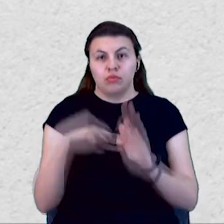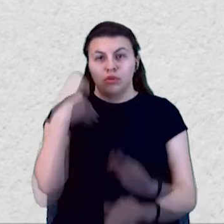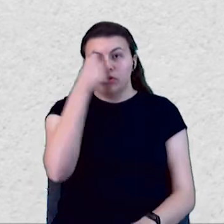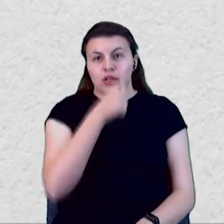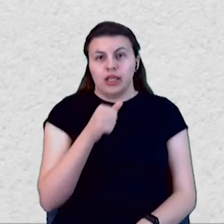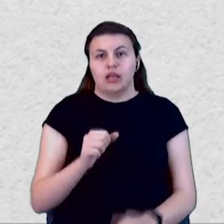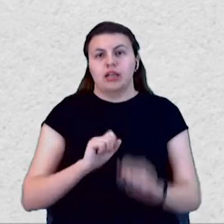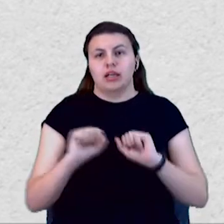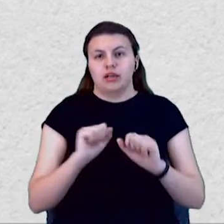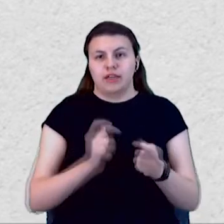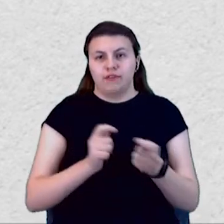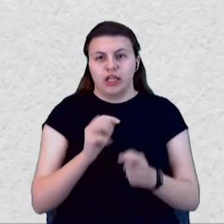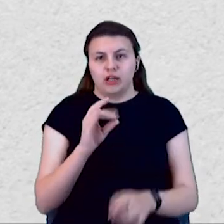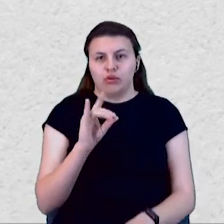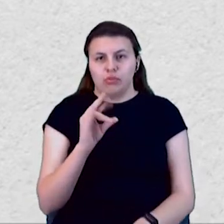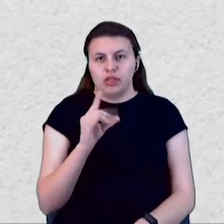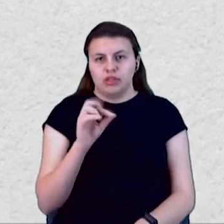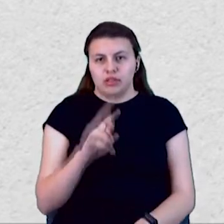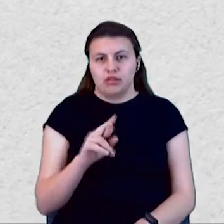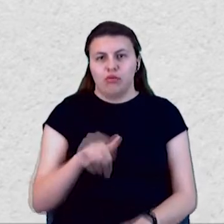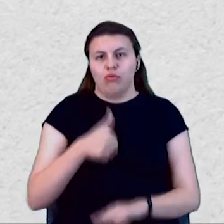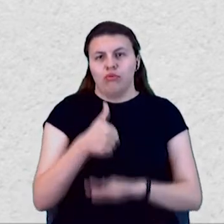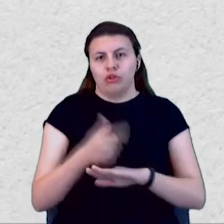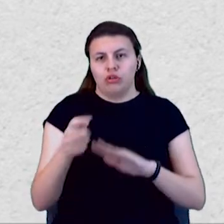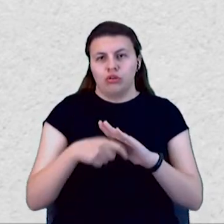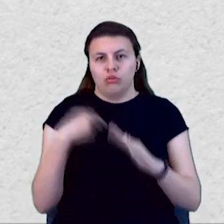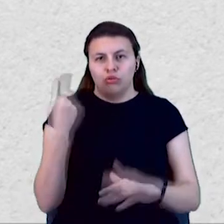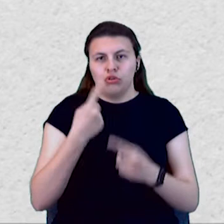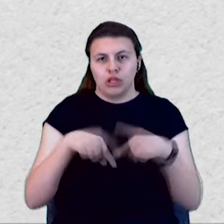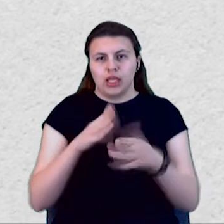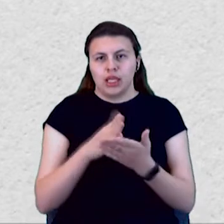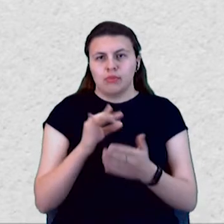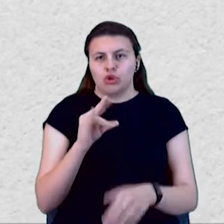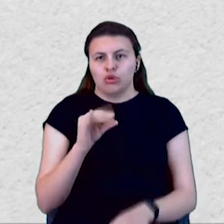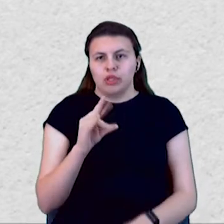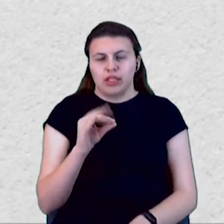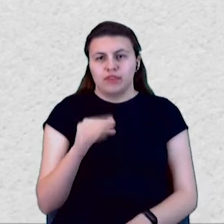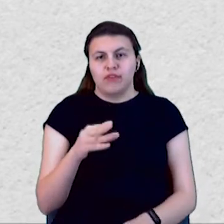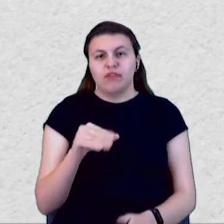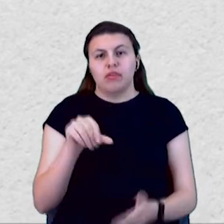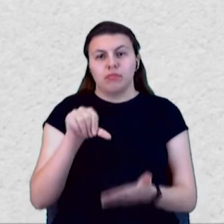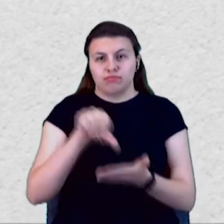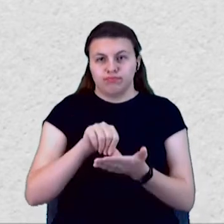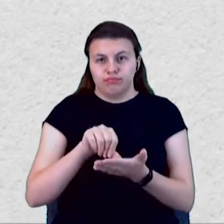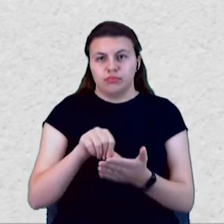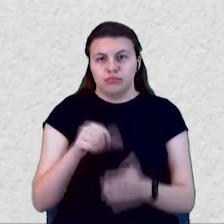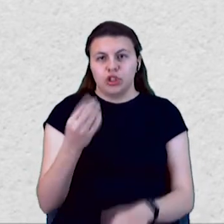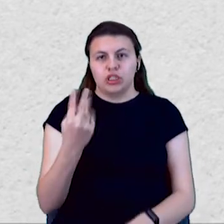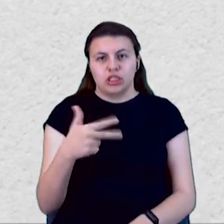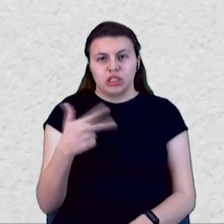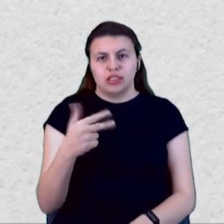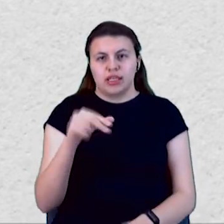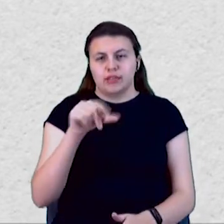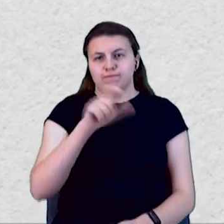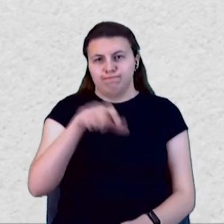Головою Донецької обласної організації політичної партії є Дмитро Лубінець. Від партії до Краматорської міської ради балотується 30 кандидатів.